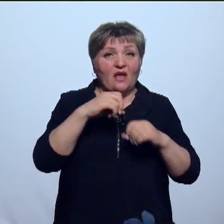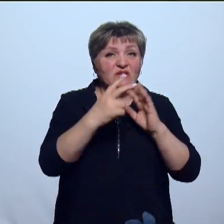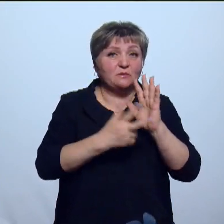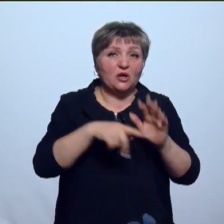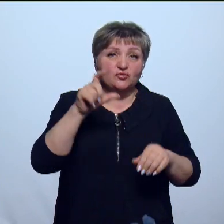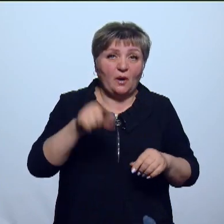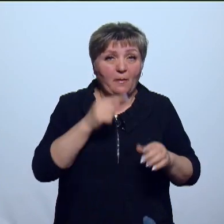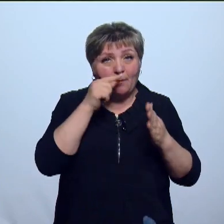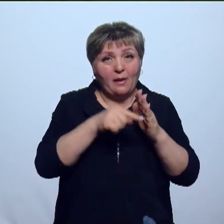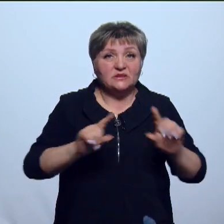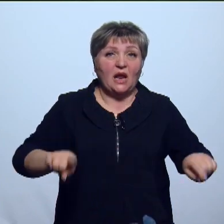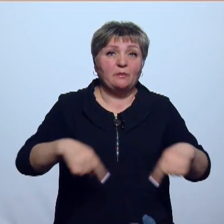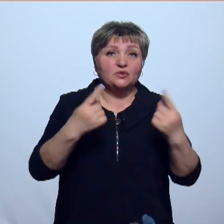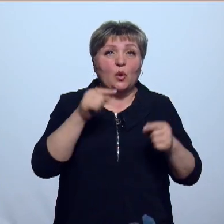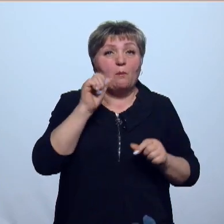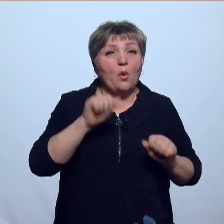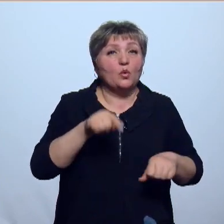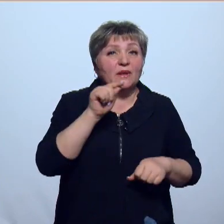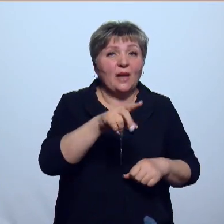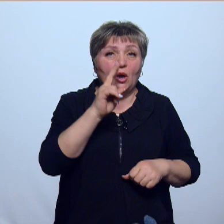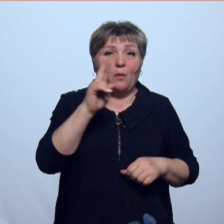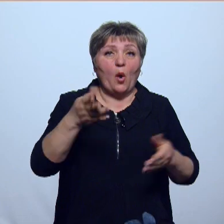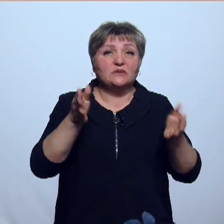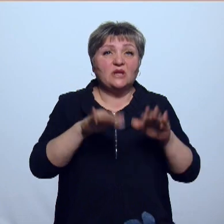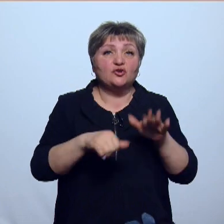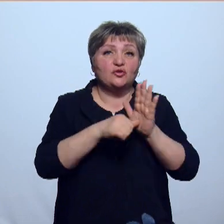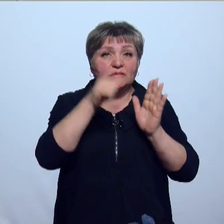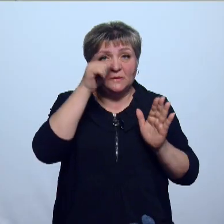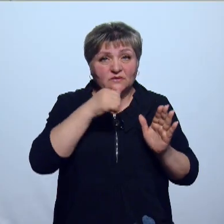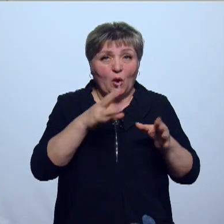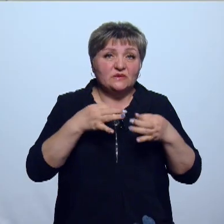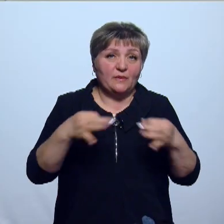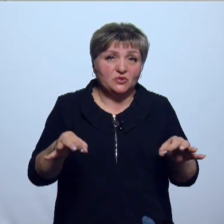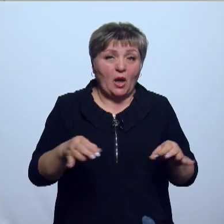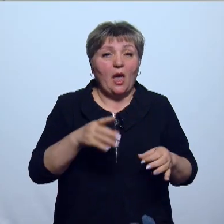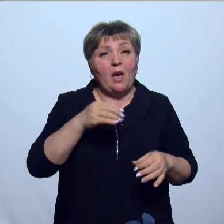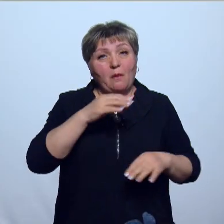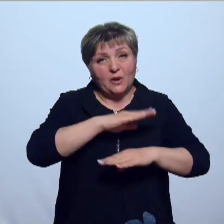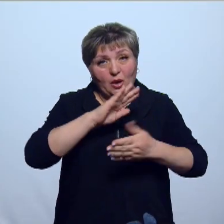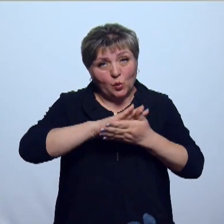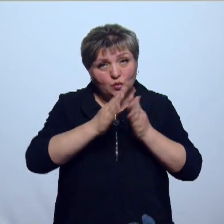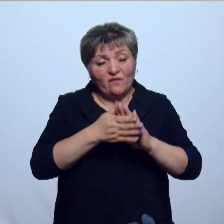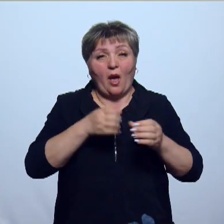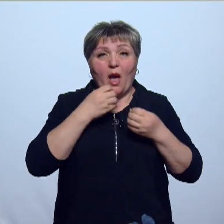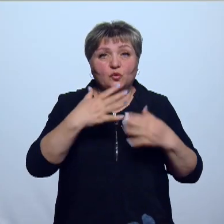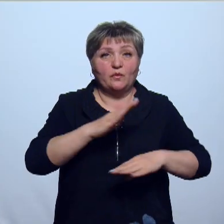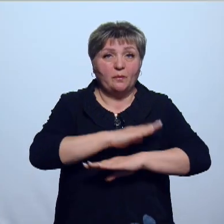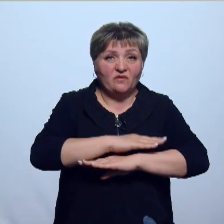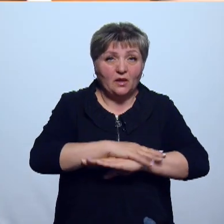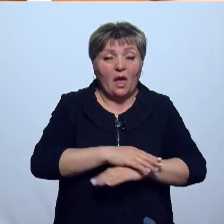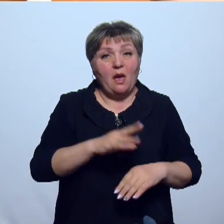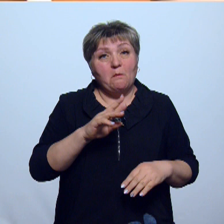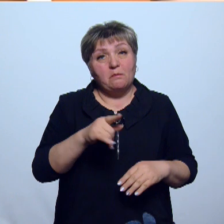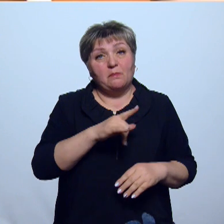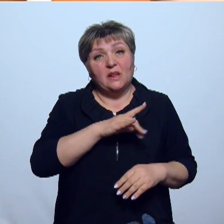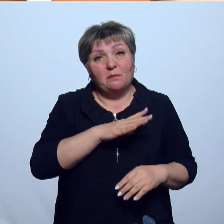человек. Попасть на реабилитацию могут те, кому осталось полгода до освобождения при условии хорошего поведения. Было бы, наверное, хорошо,